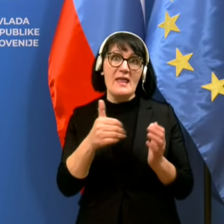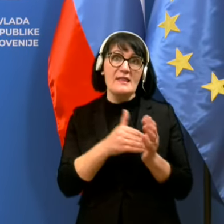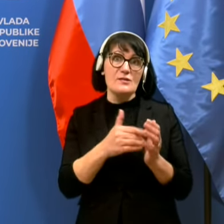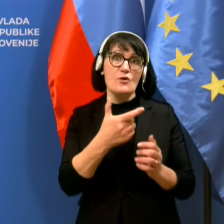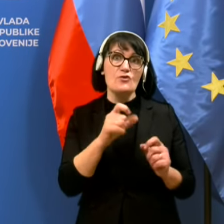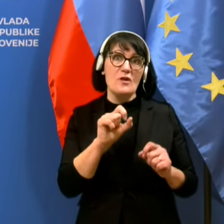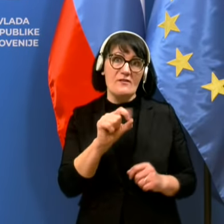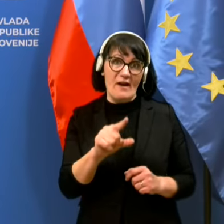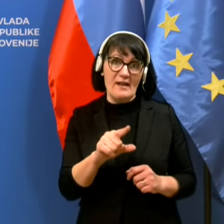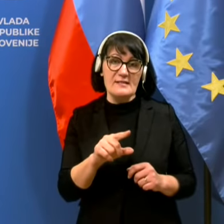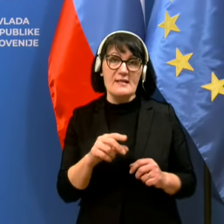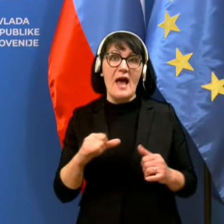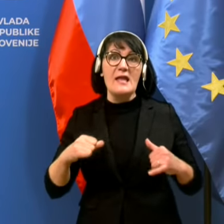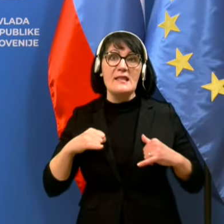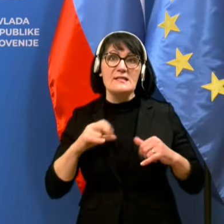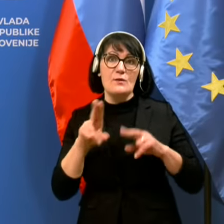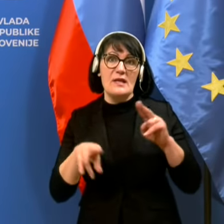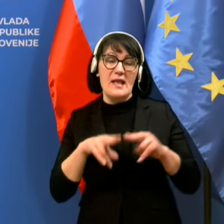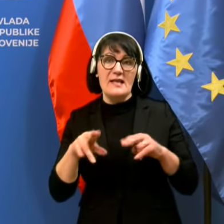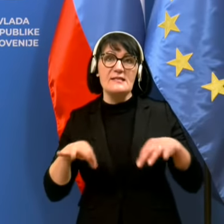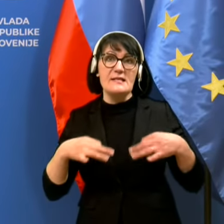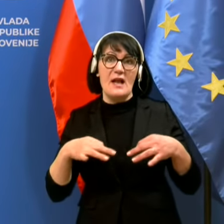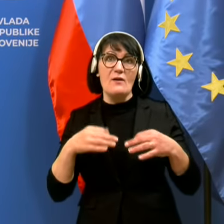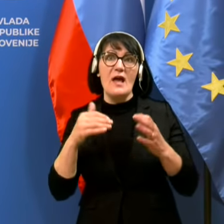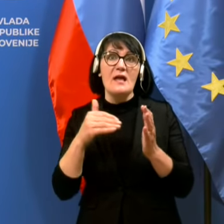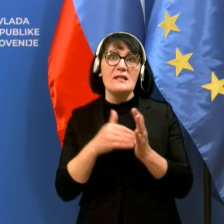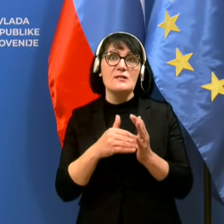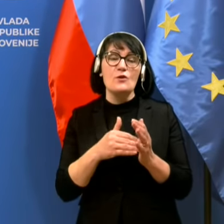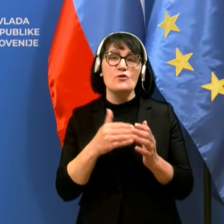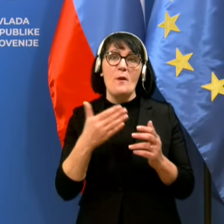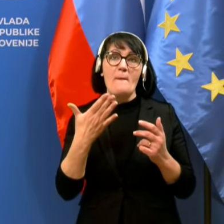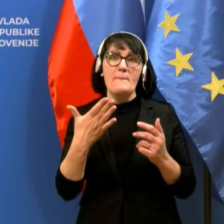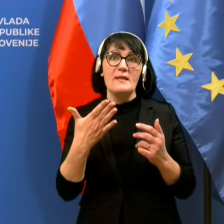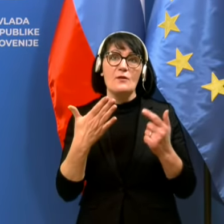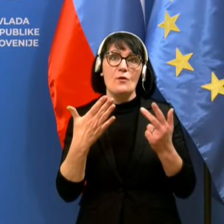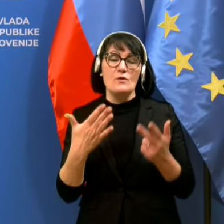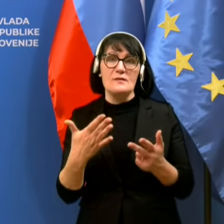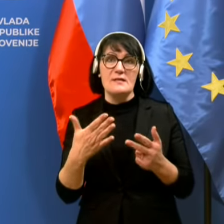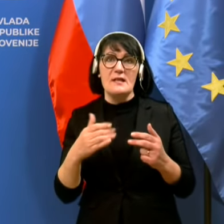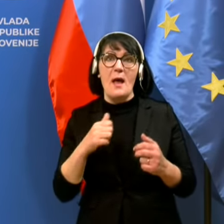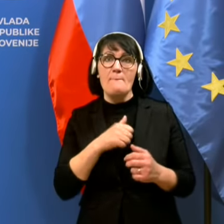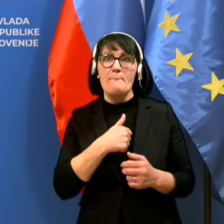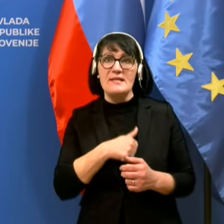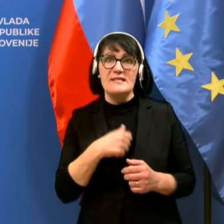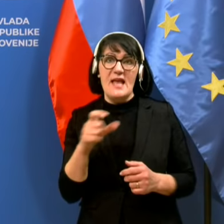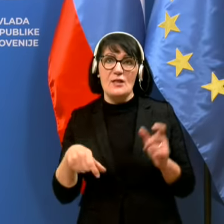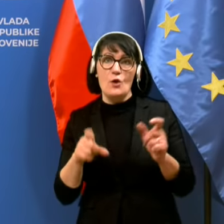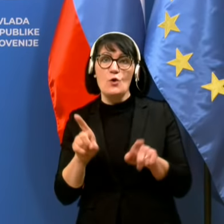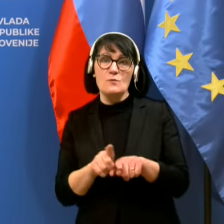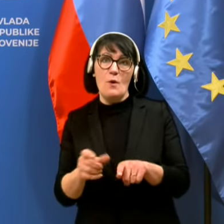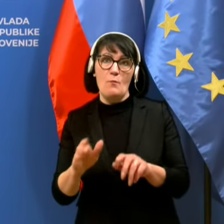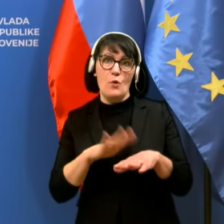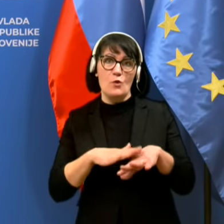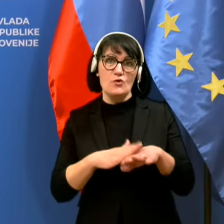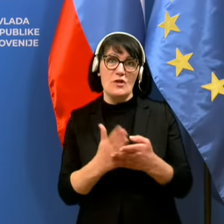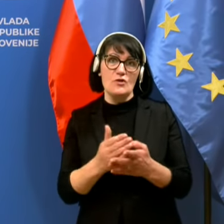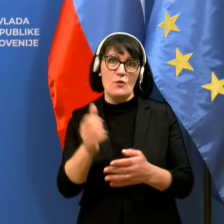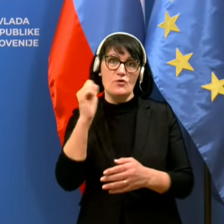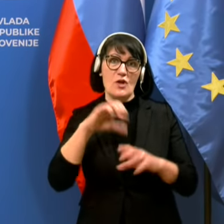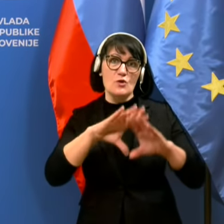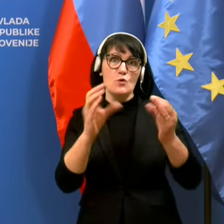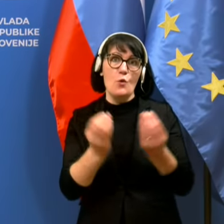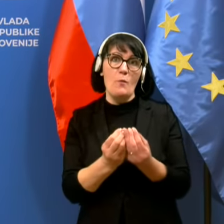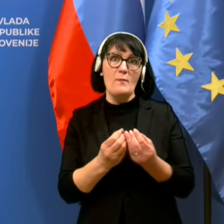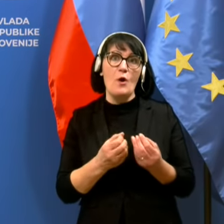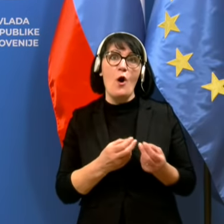se trunutno zdravi 165 pacijentov, kar je toliko, kot smo poročali tudi včeraj. Skopa je bilo sicer v bolnišnice